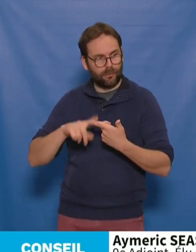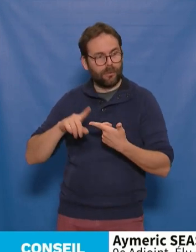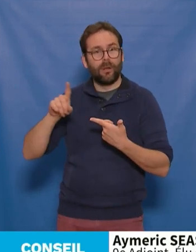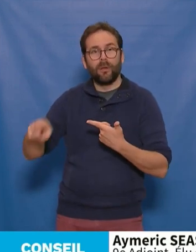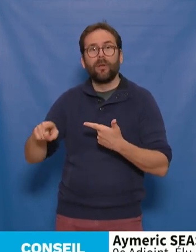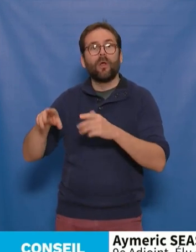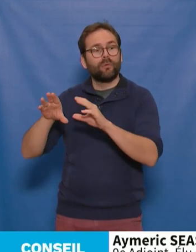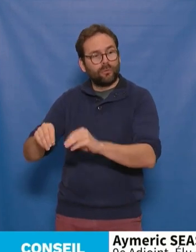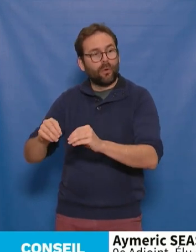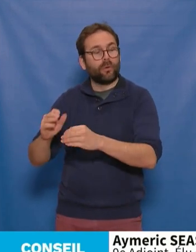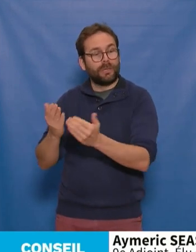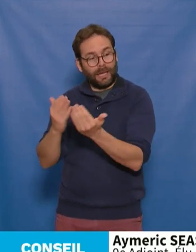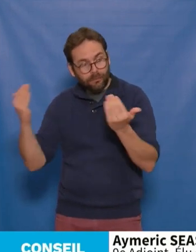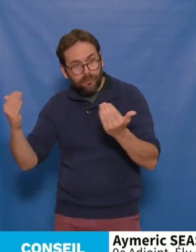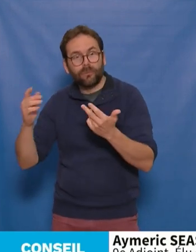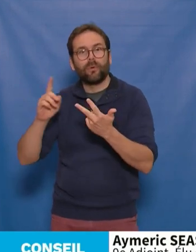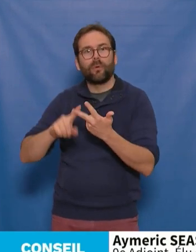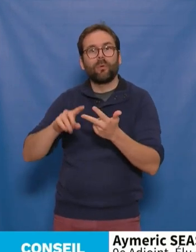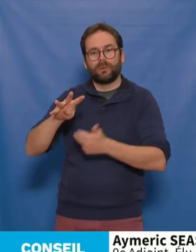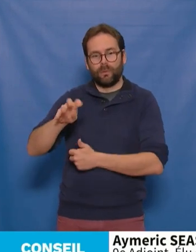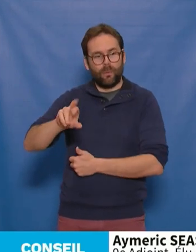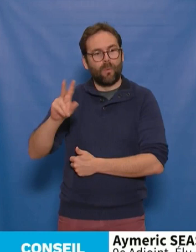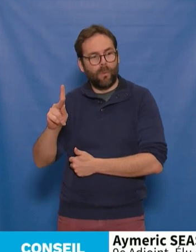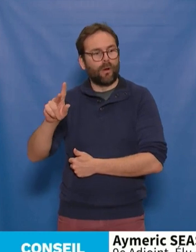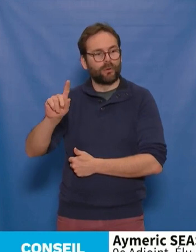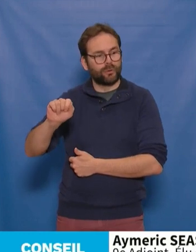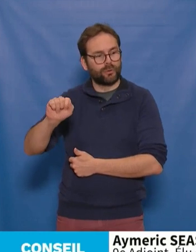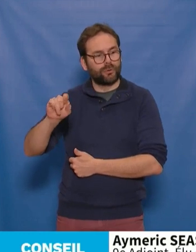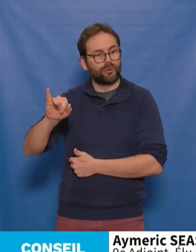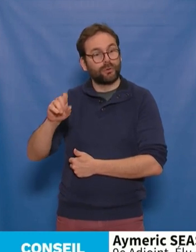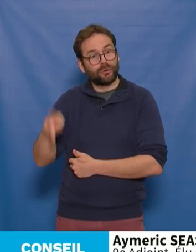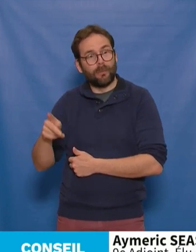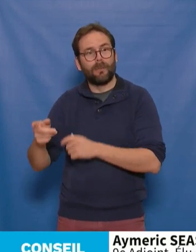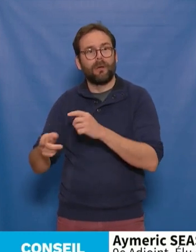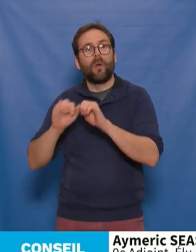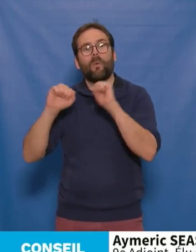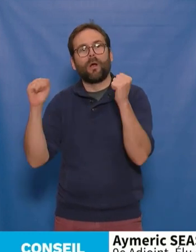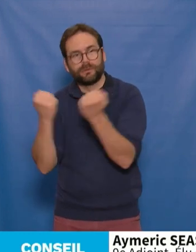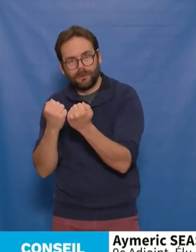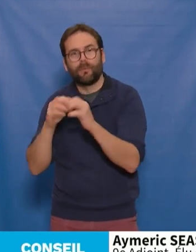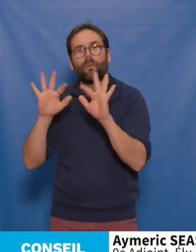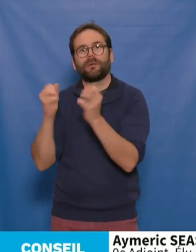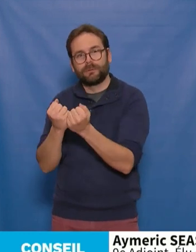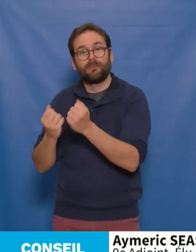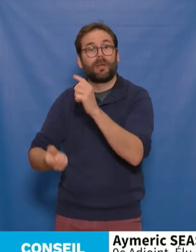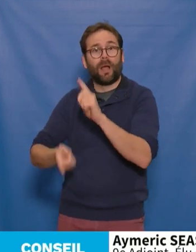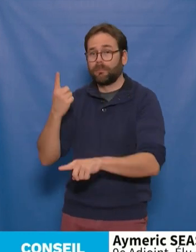d'exposition, ainsi que le workshop qui sera si précieux pour l'école d'art de Nantes.